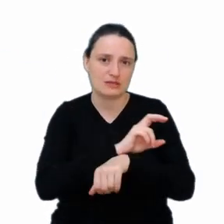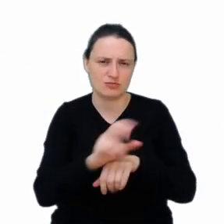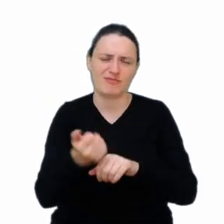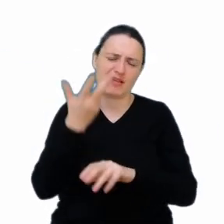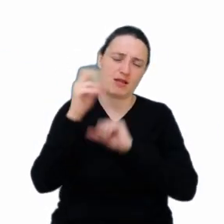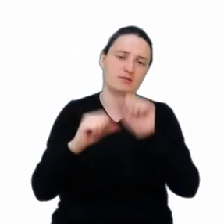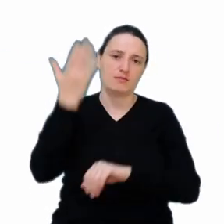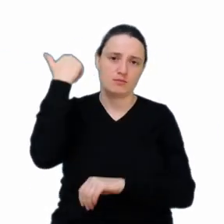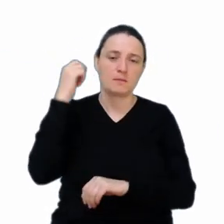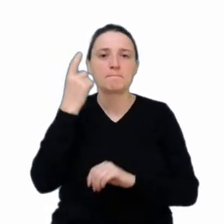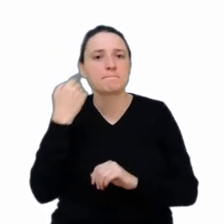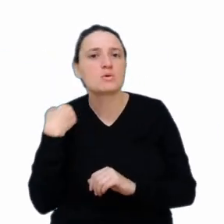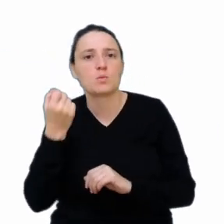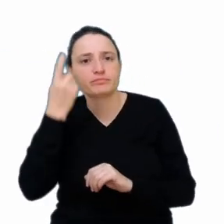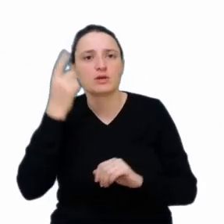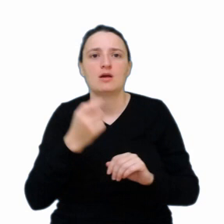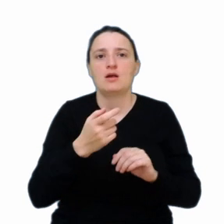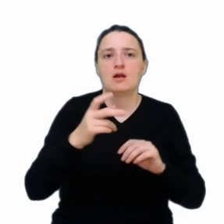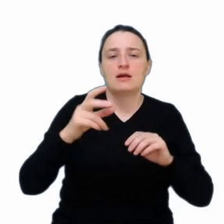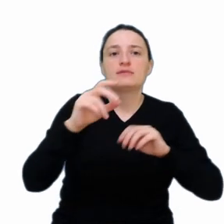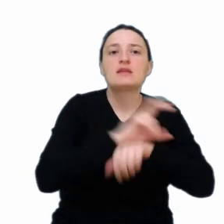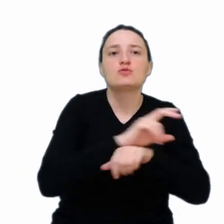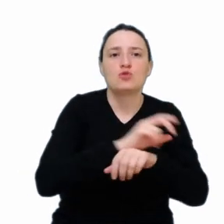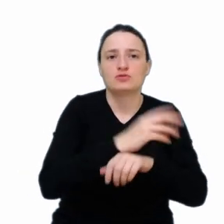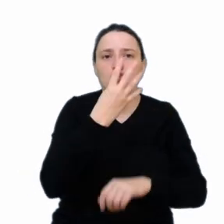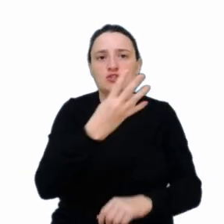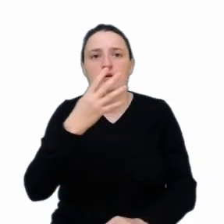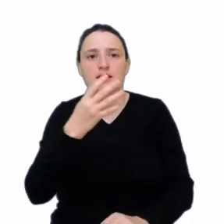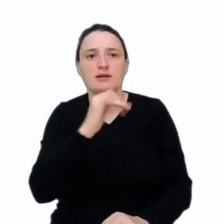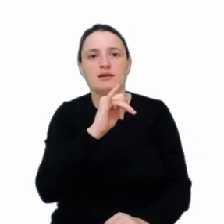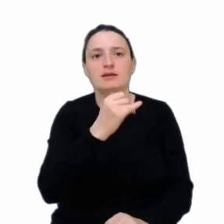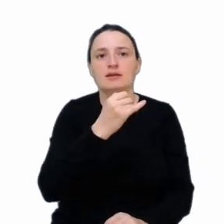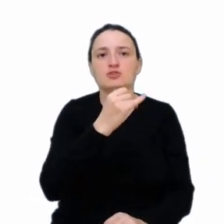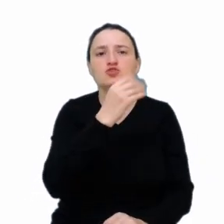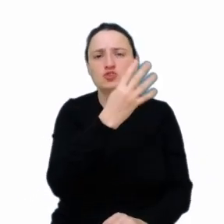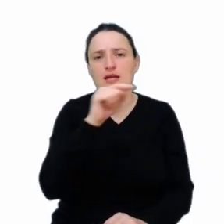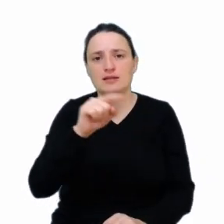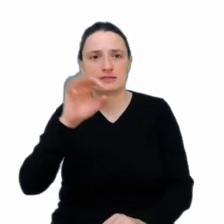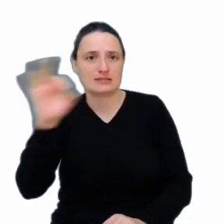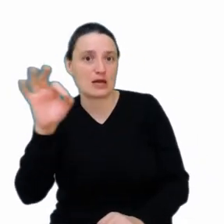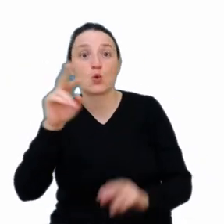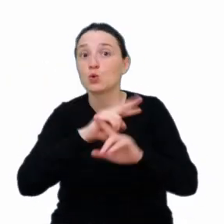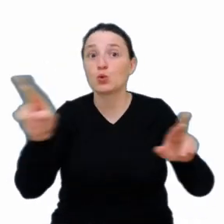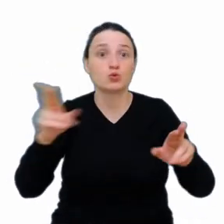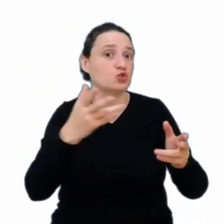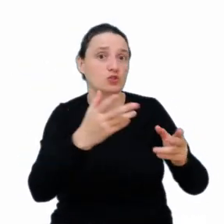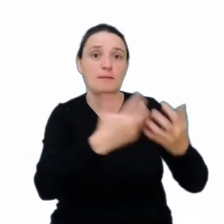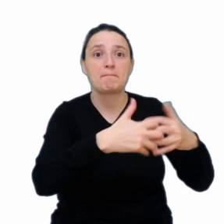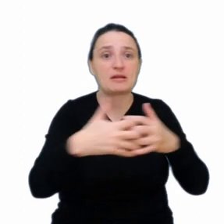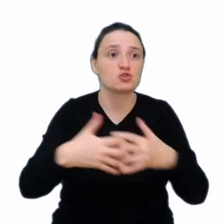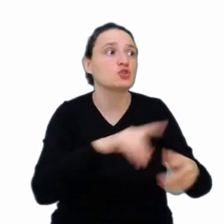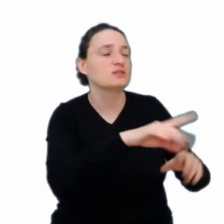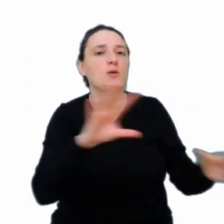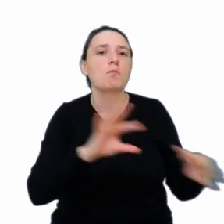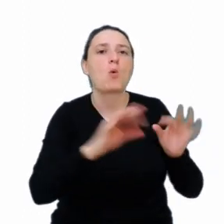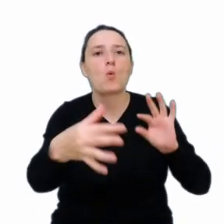filozofia Industry 4.0, w której gromadzimy dane, przetwarzamy dane z różnych urządzeń. Tak jak kiedyś stało sobie urządzenie, jakaś tokarka, frezarka,